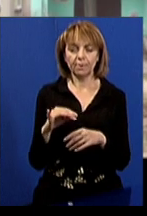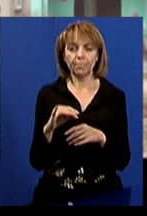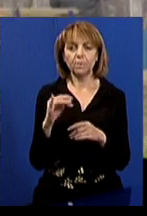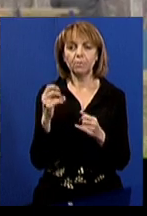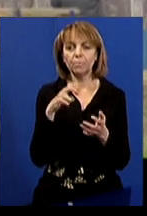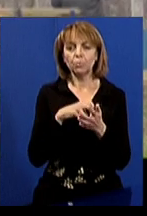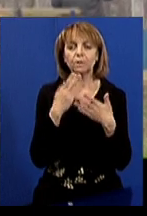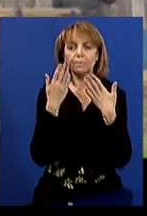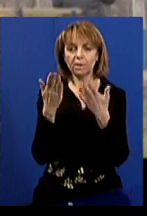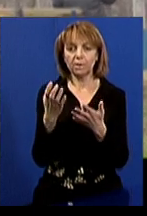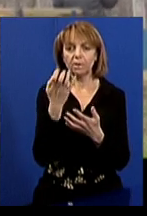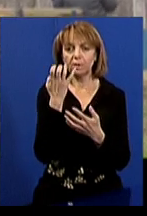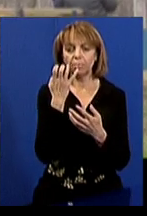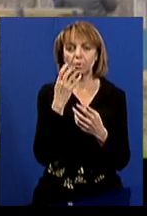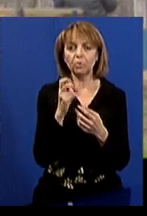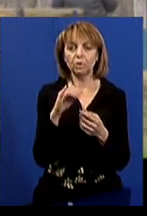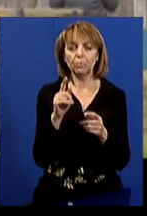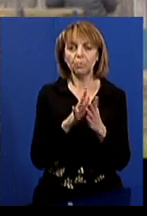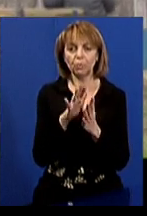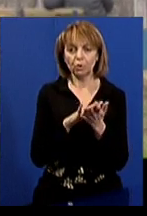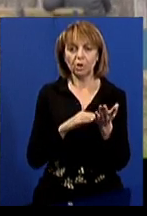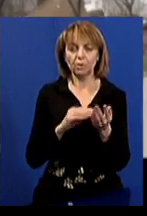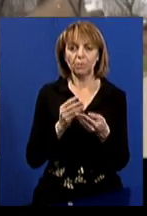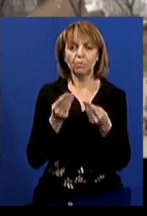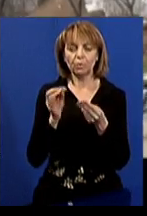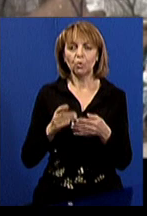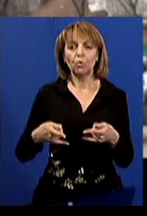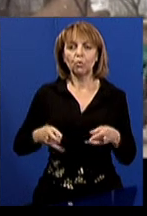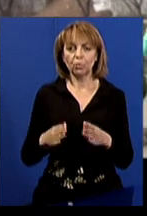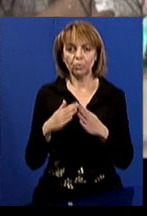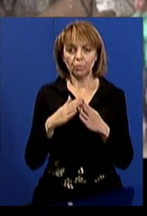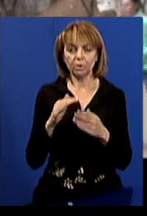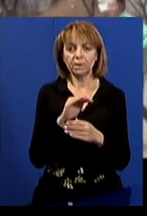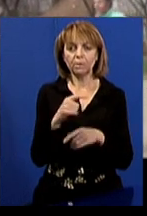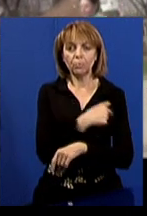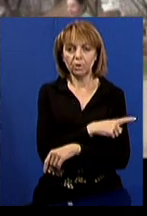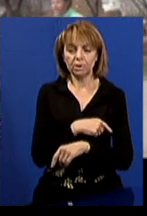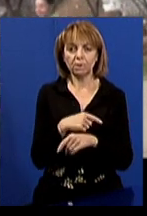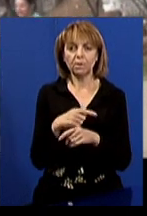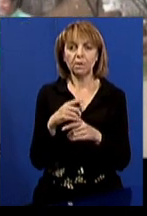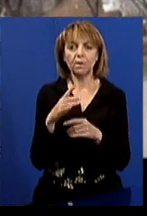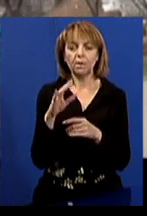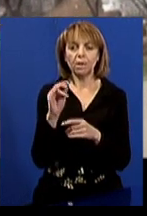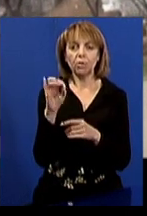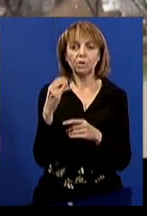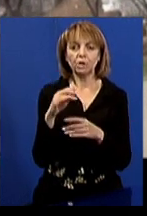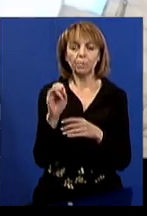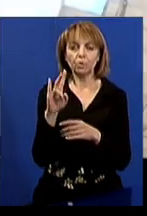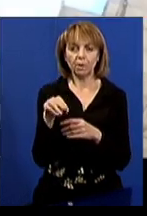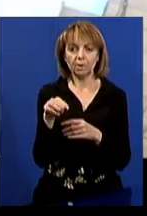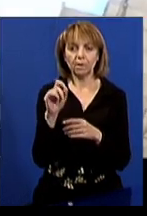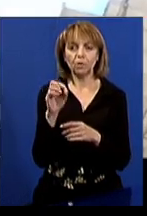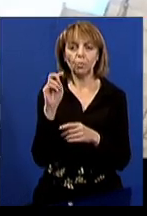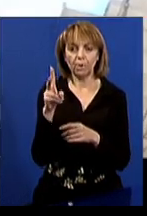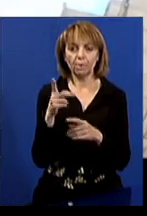письмовим зверненням теплоносій продовжують подавати до пологових будинків, дитячих лікарень, геріартричного пансіонату та зоопарку.